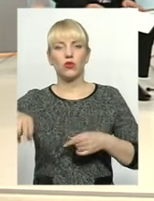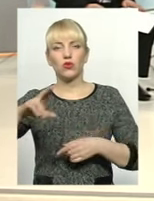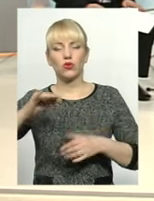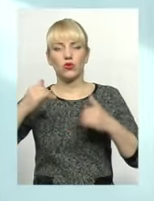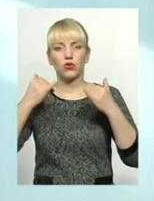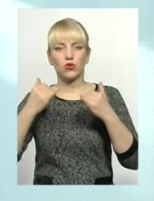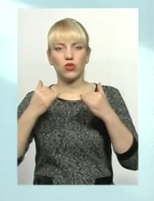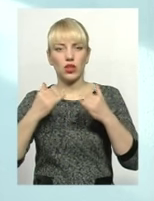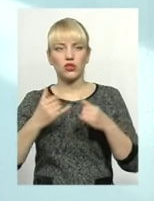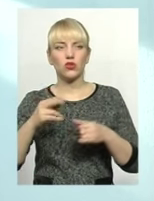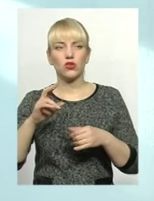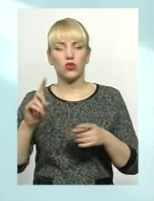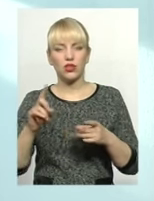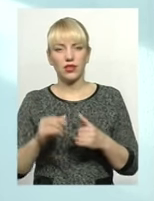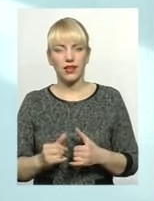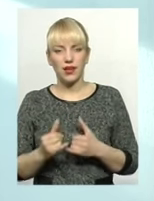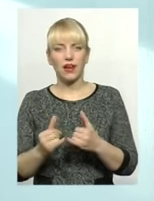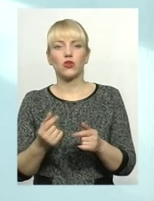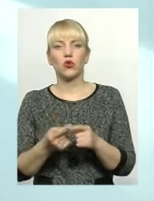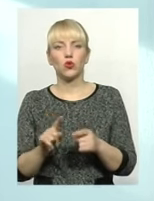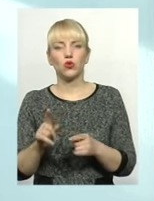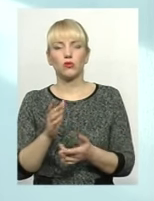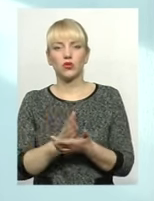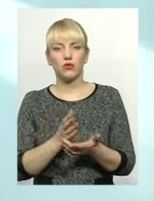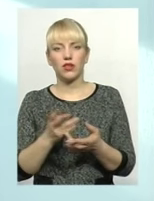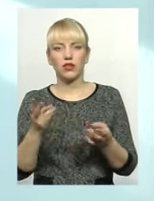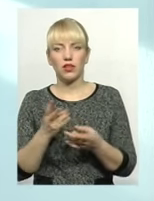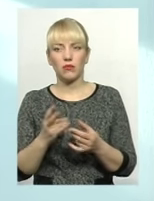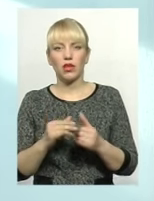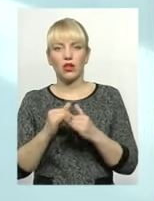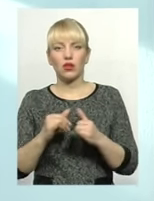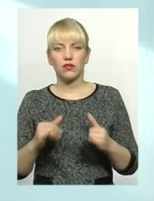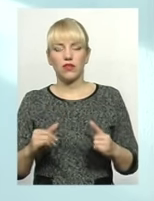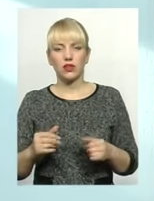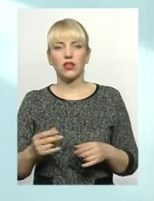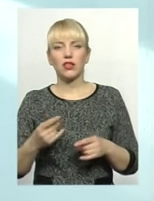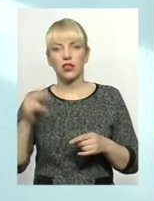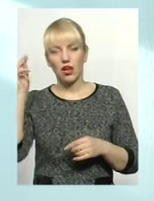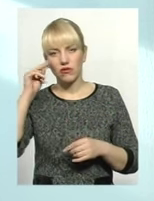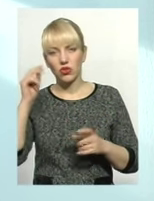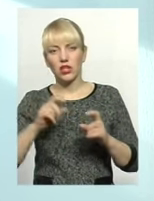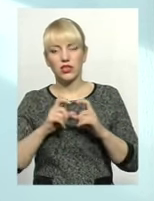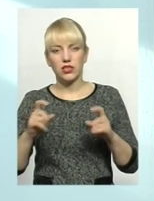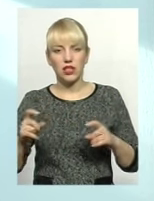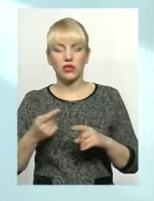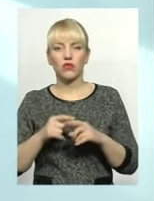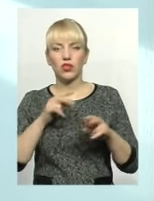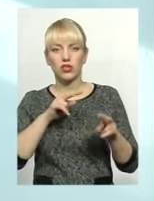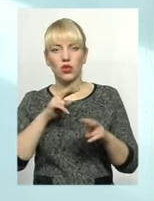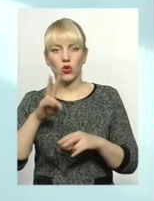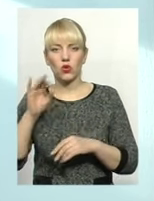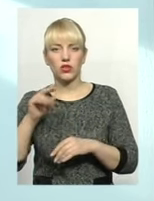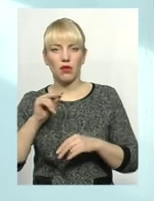для того, щоб існувати, потрібно розвиватися. Відповідно, навчальні заклади слідкують за ринком прації,